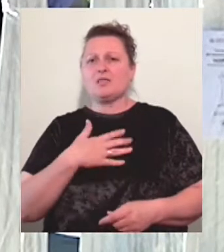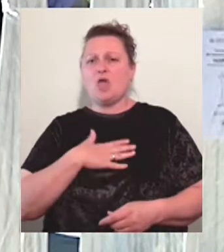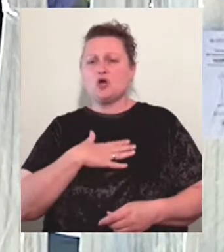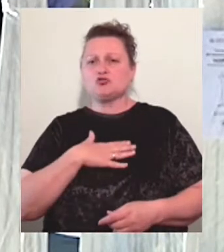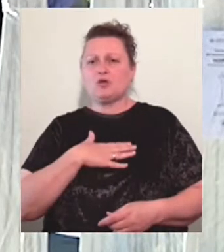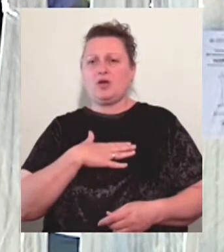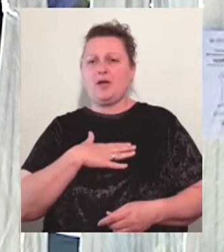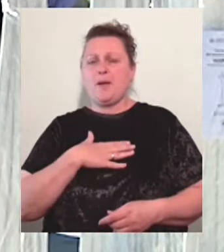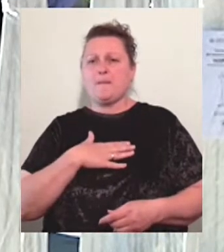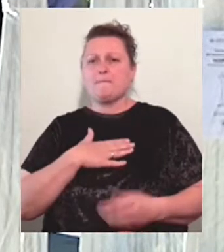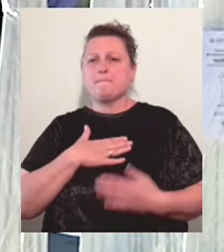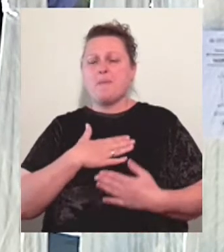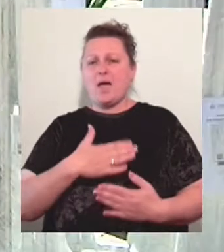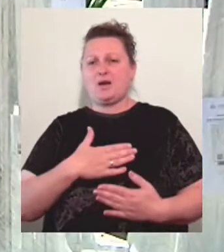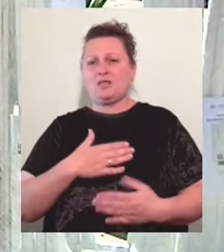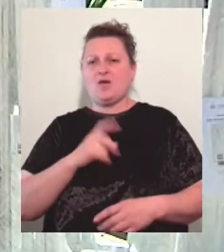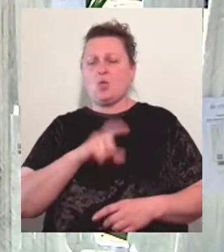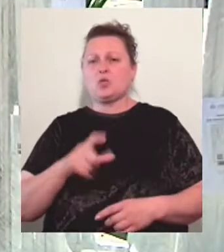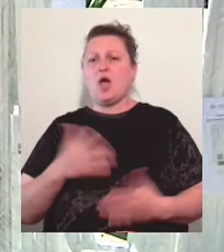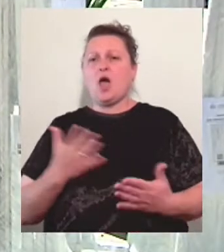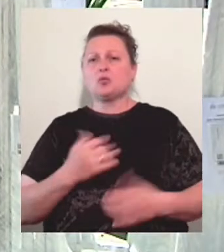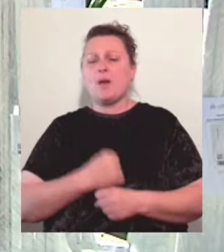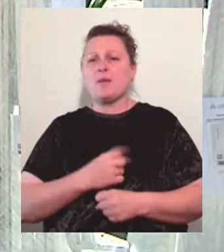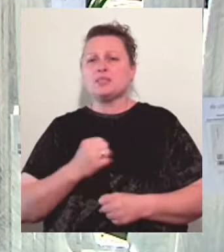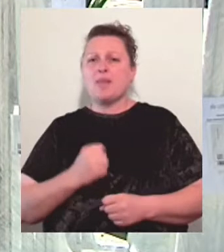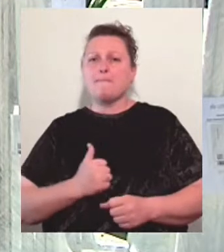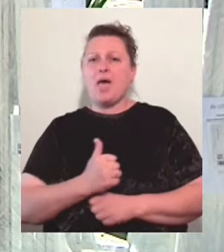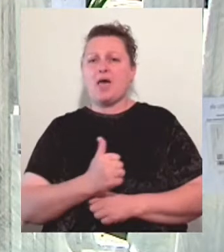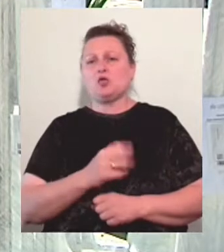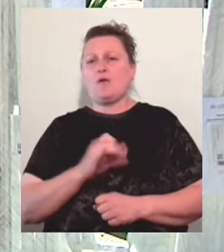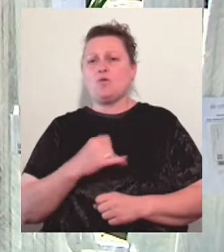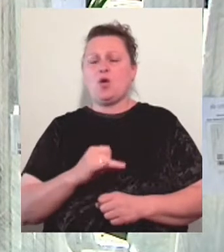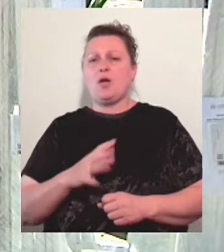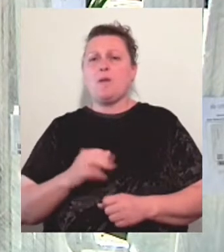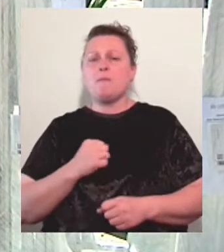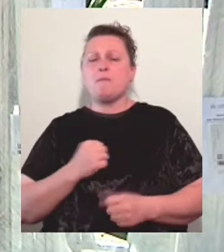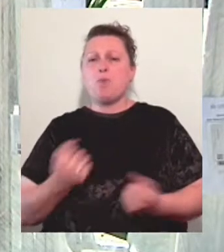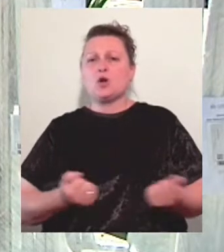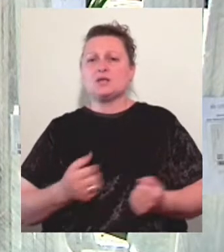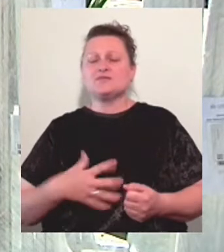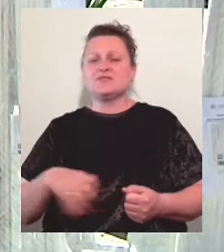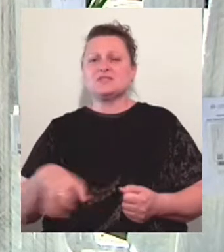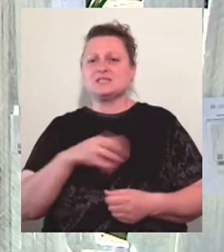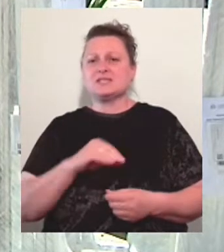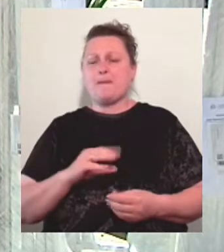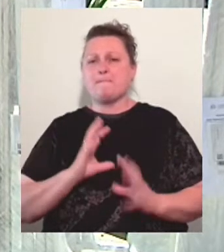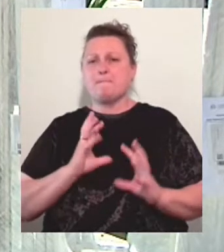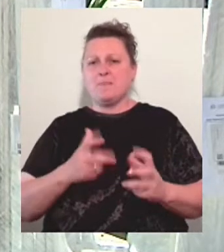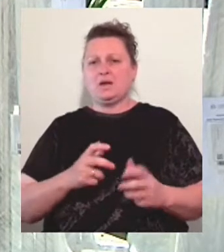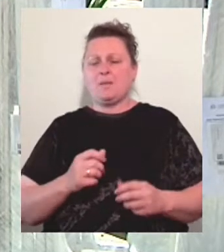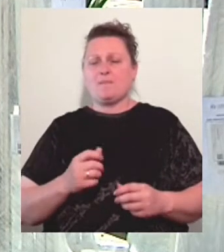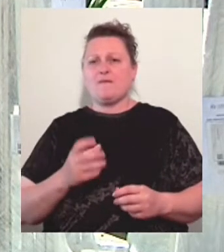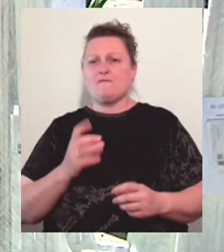люди, які на передовій борються з всімірним врагом,